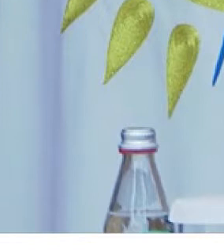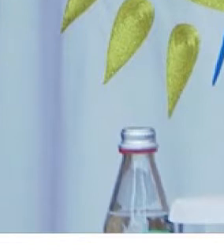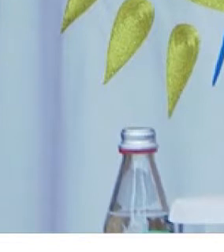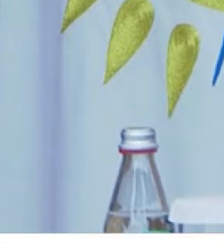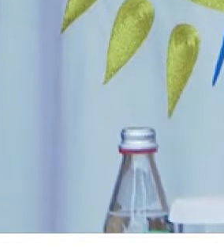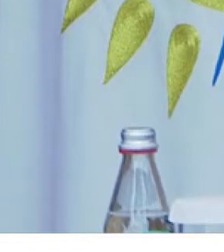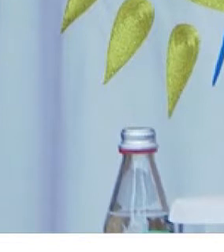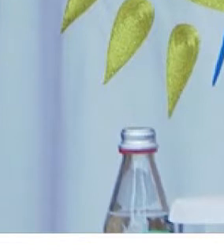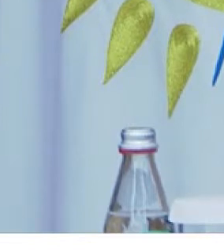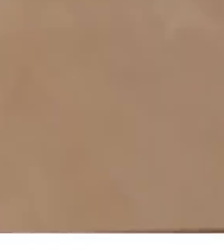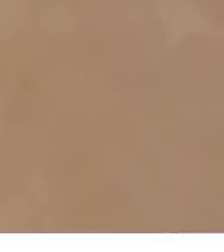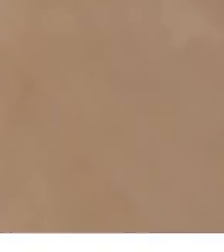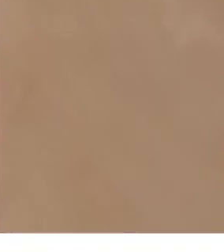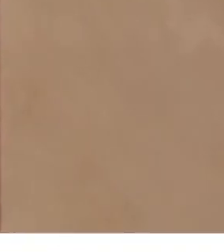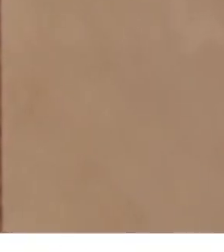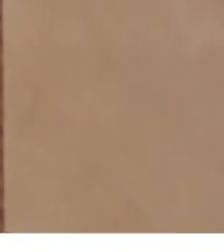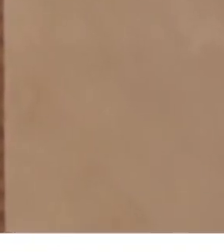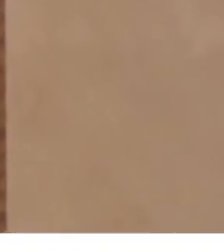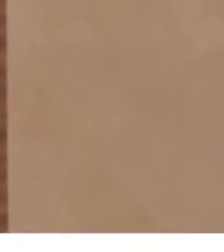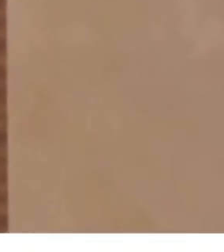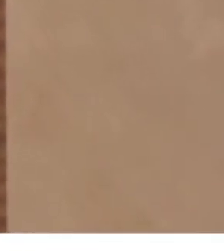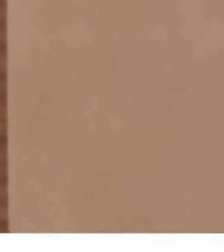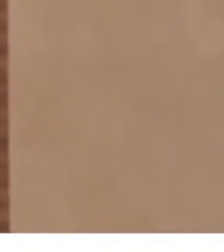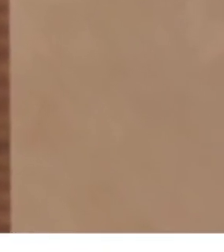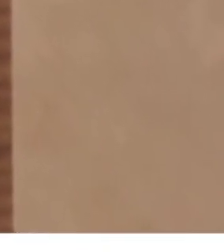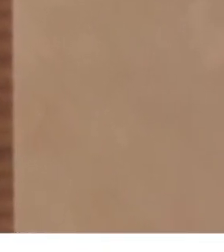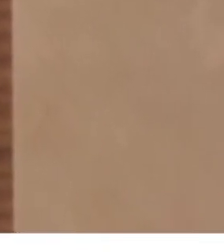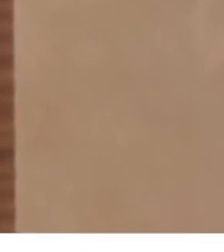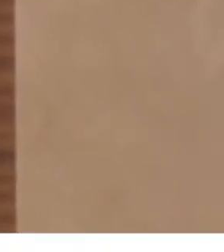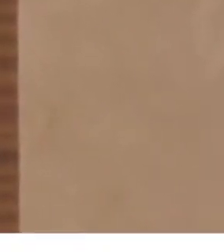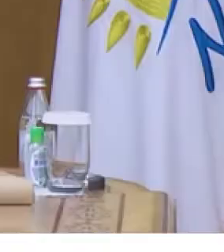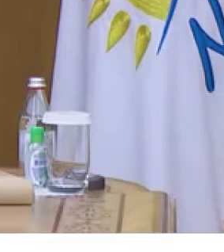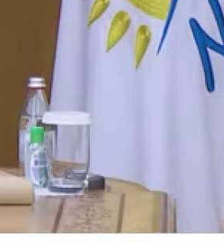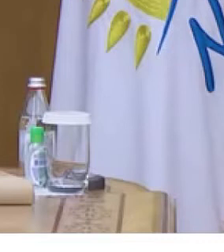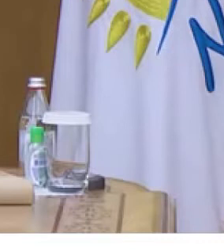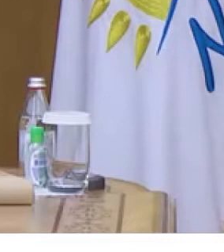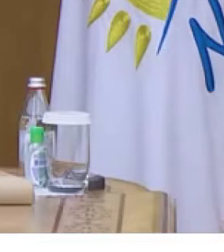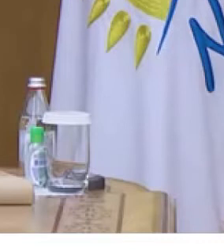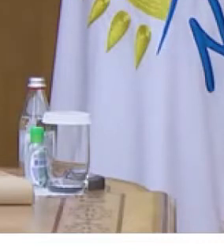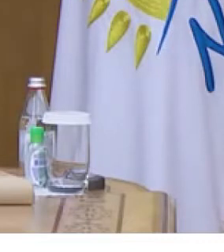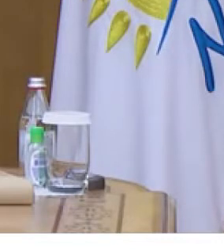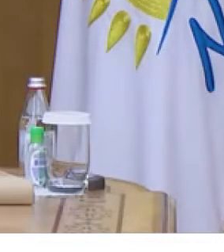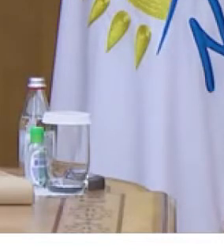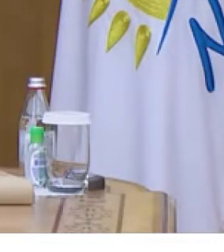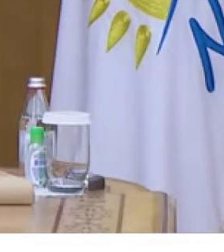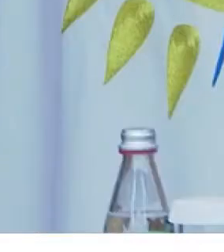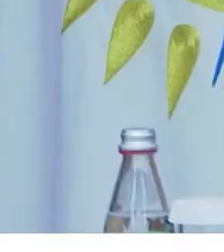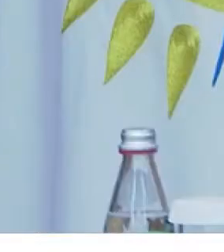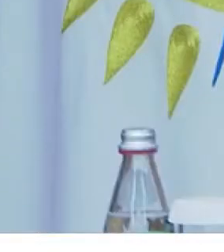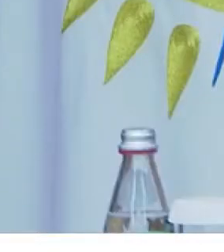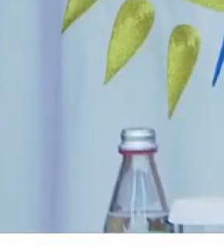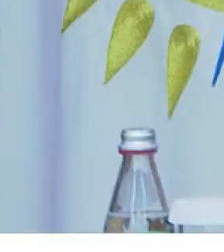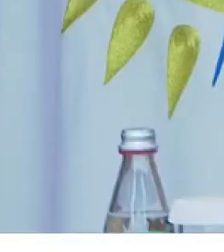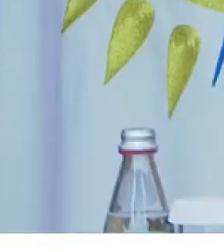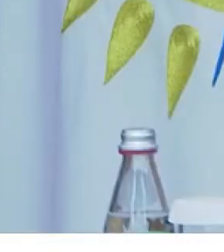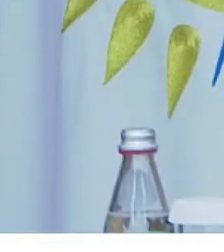приняли более 700 общественных активистов из региона. Кроме того, Бауржан Байбек представил председателю партии предвыборную программу. Он